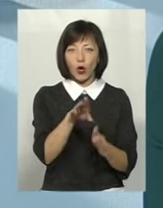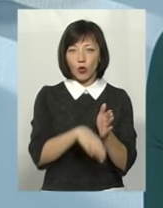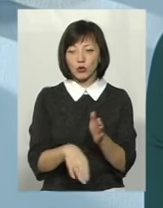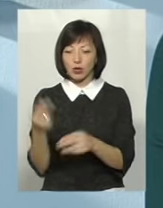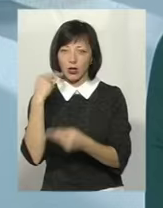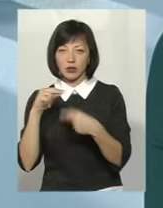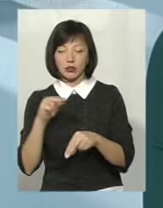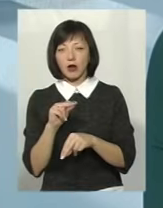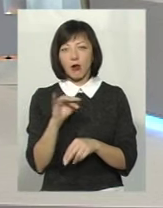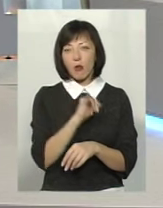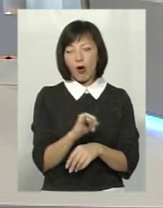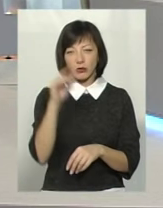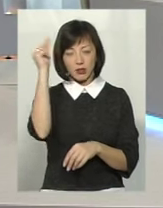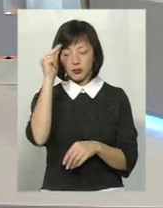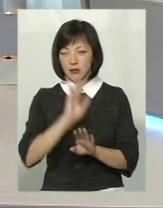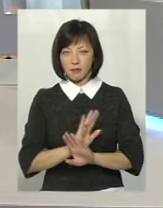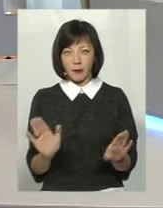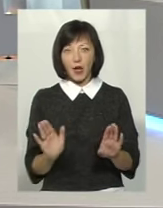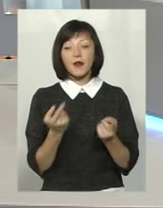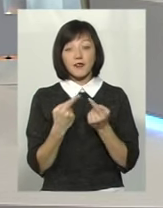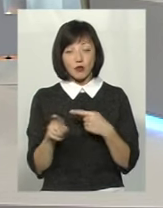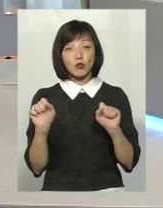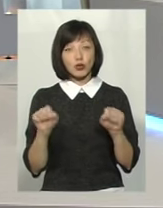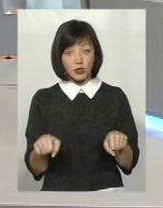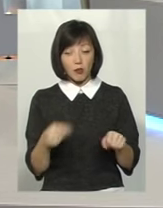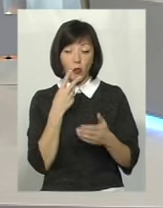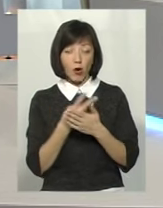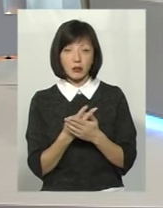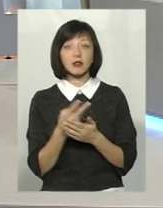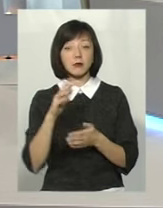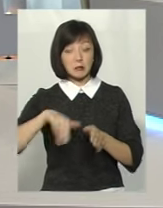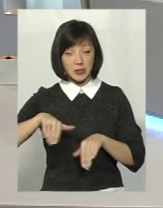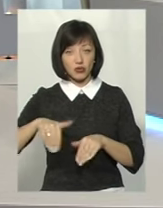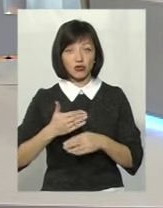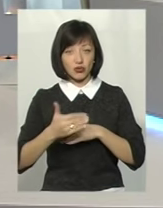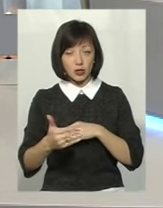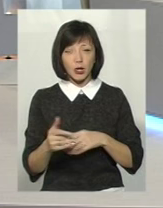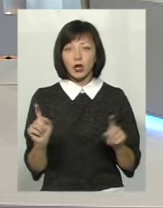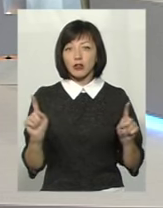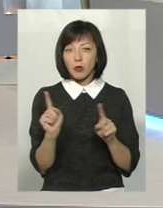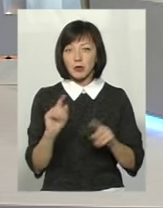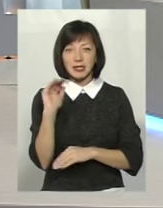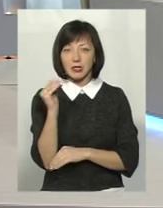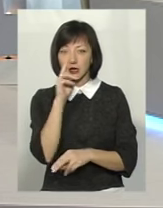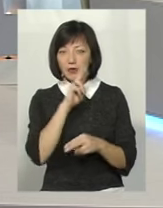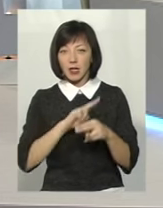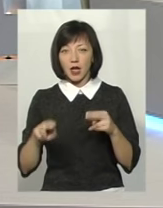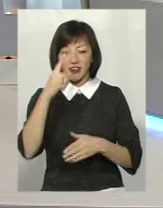сказати, що вона неуспішна, вона нехороша, вона погано навчається. В іншому, можливо, вона проявить себе ще потім. І для того, щоб дитина не